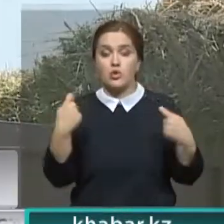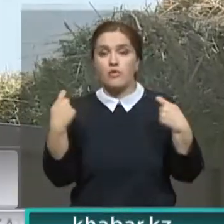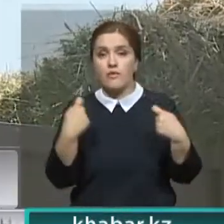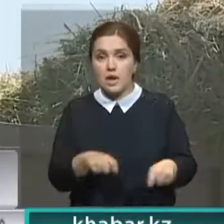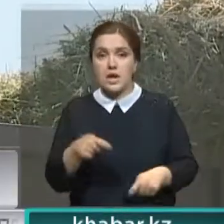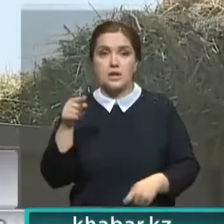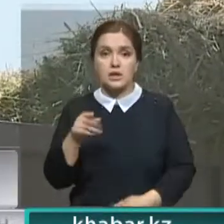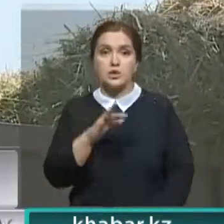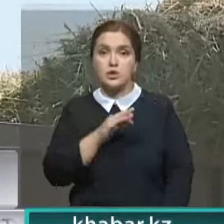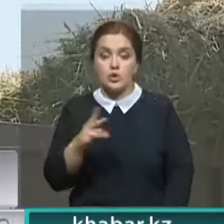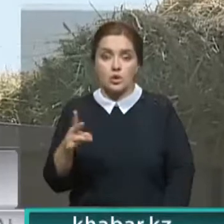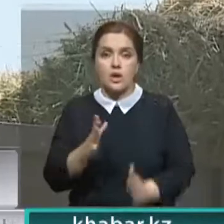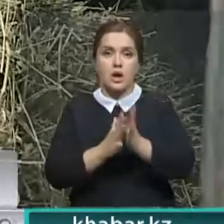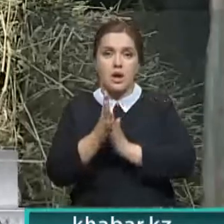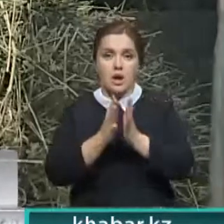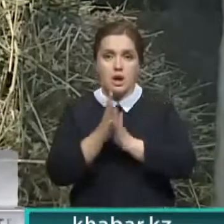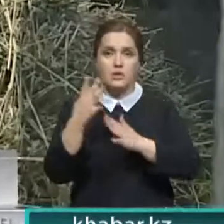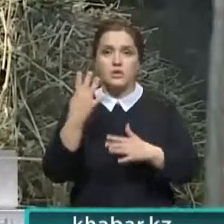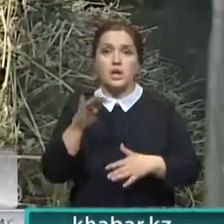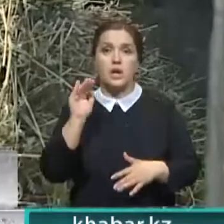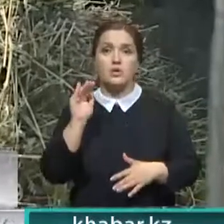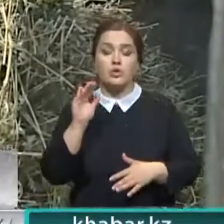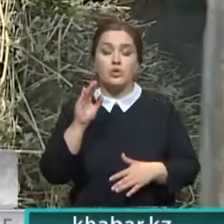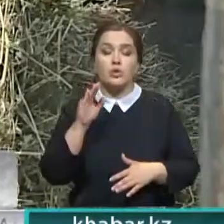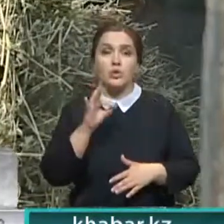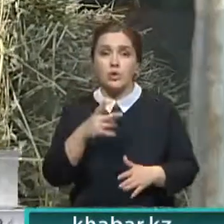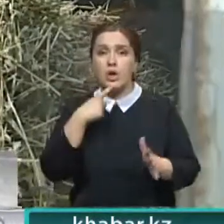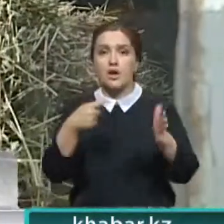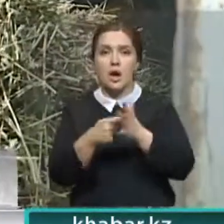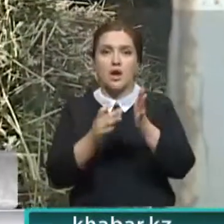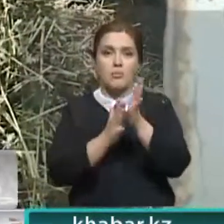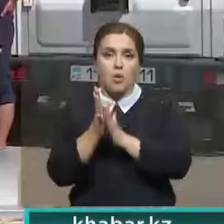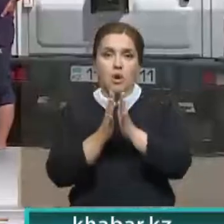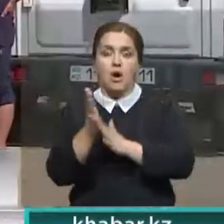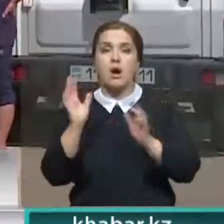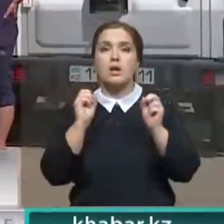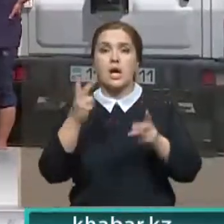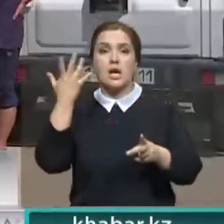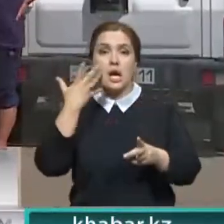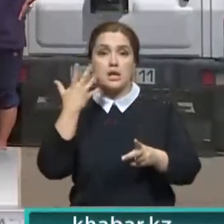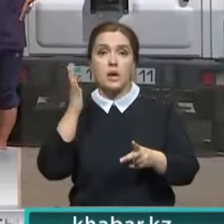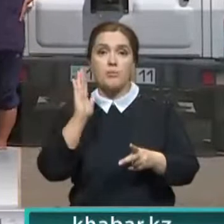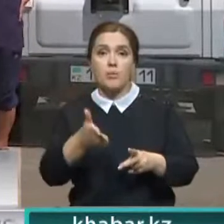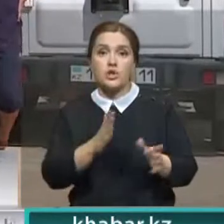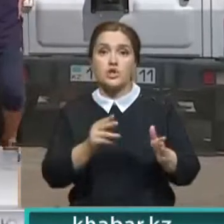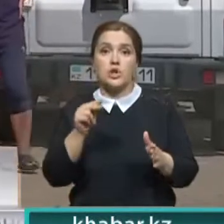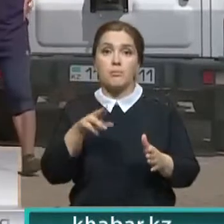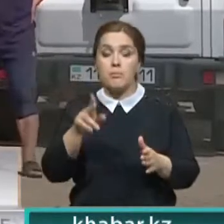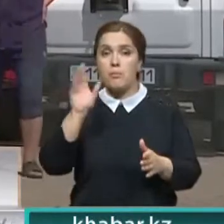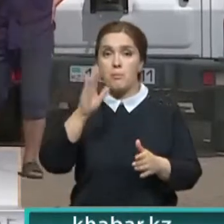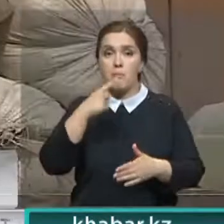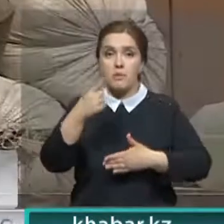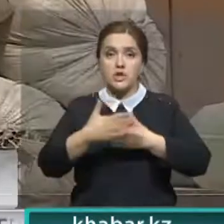реализовано больше тысячи тонн люцерны и 40 тонн кормов. Как и когда конкретно будут вводить режим ЧП, станет